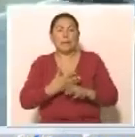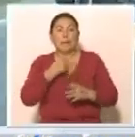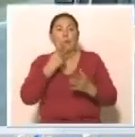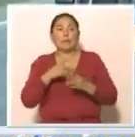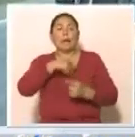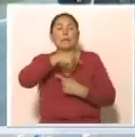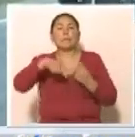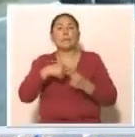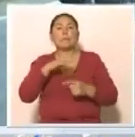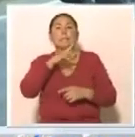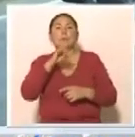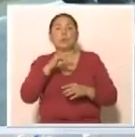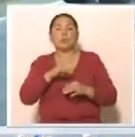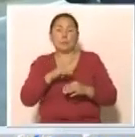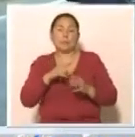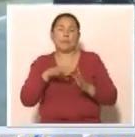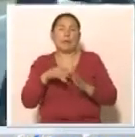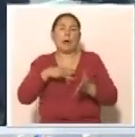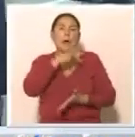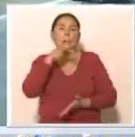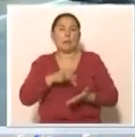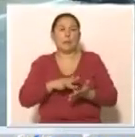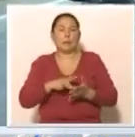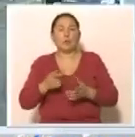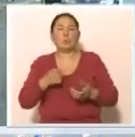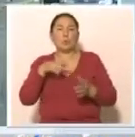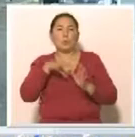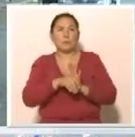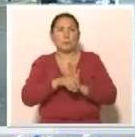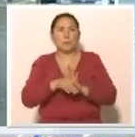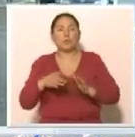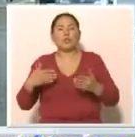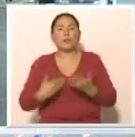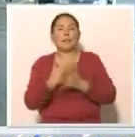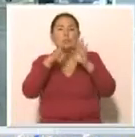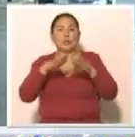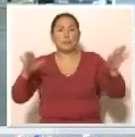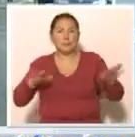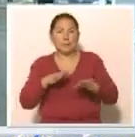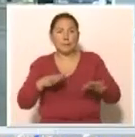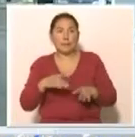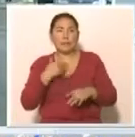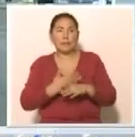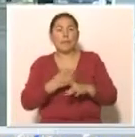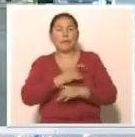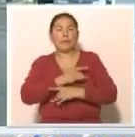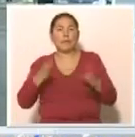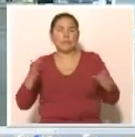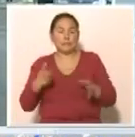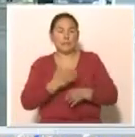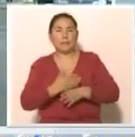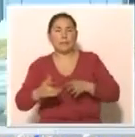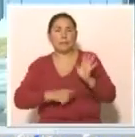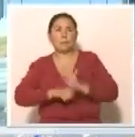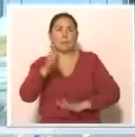қасыпкелердің деме үшілігі есебінен де қаланы безендіруді көздеп отыр. Ал жаңажылдық безендіру қалада тәуелсіздік күні мерекесінен кейін